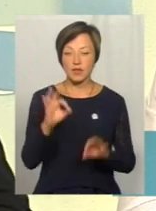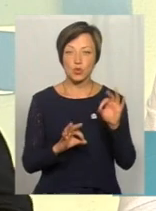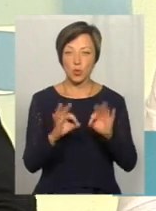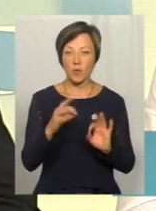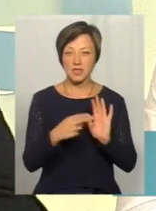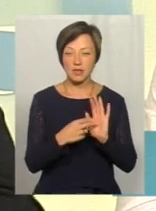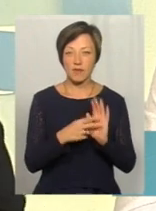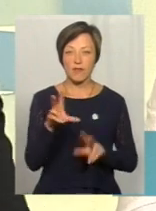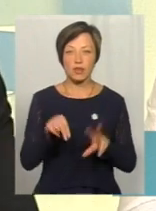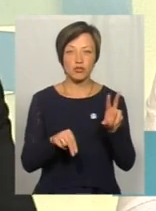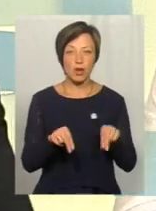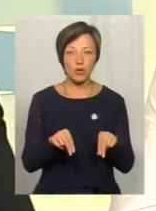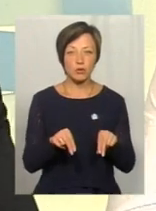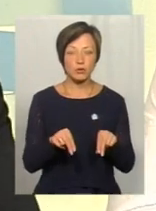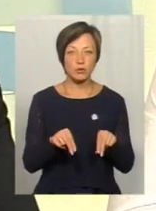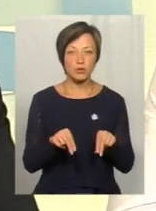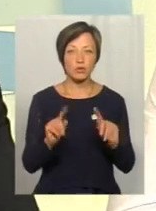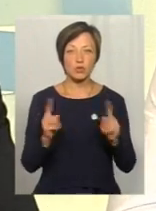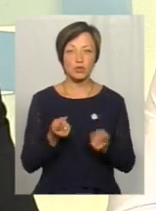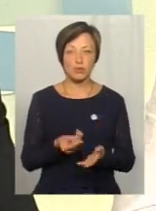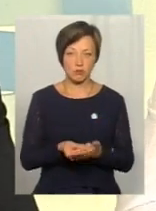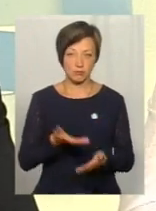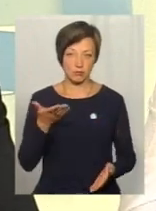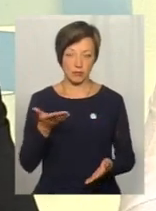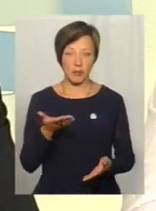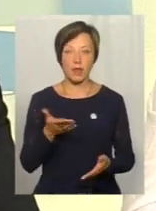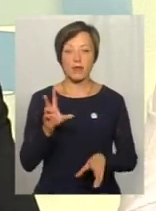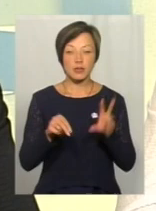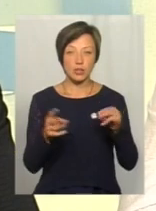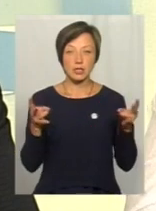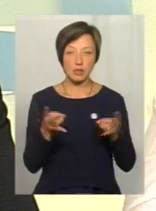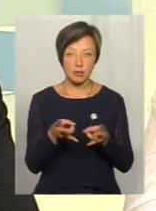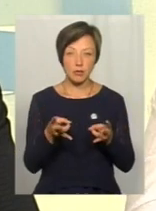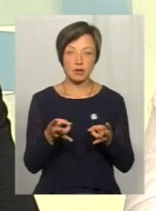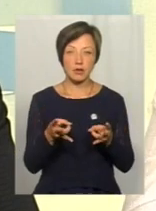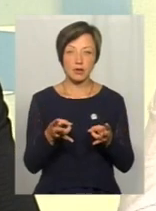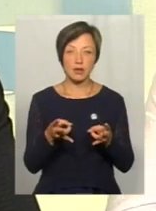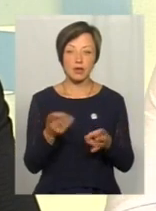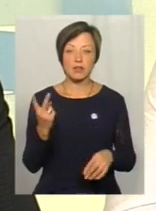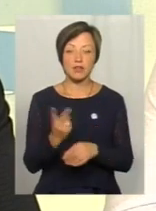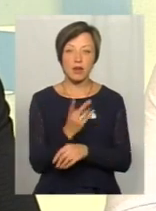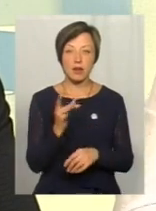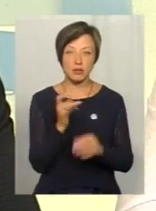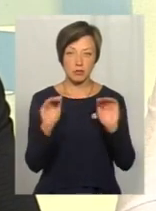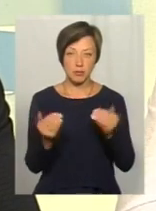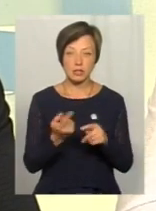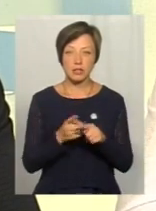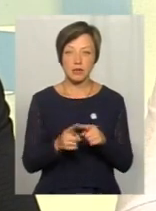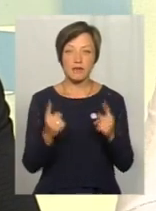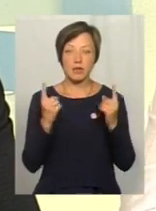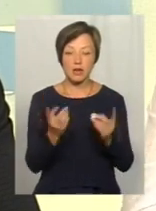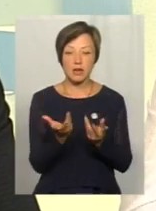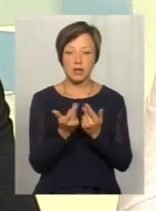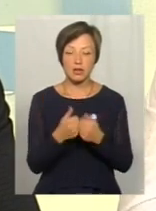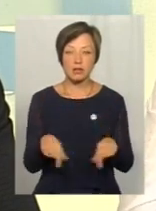ставки вважають, вони їх дуже високими. І рахують, що треба їх як мінімум вдвічі зменшувати. І це дуже велика